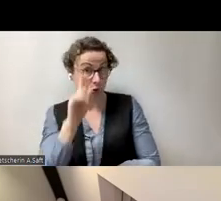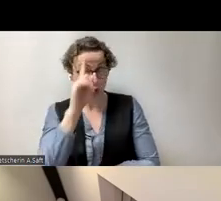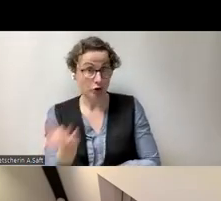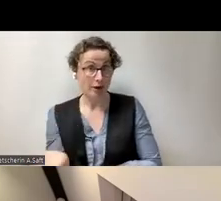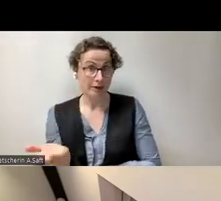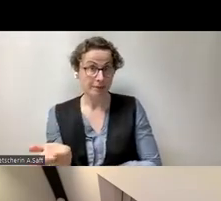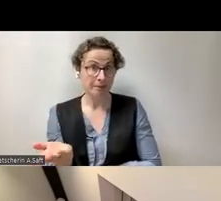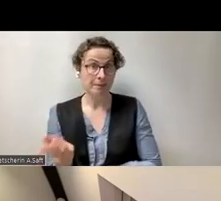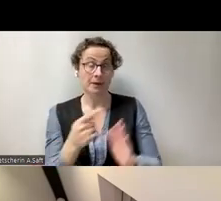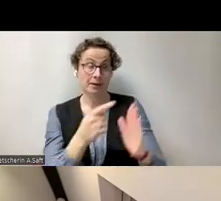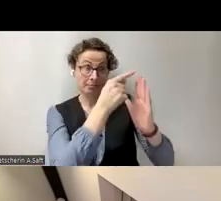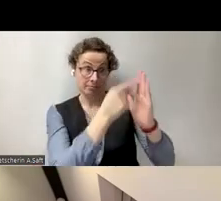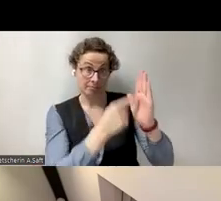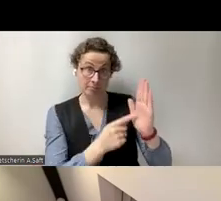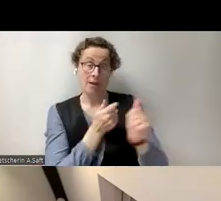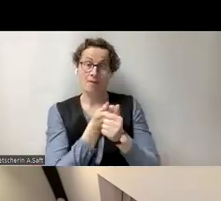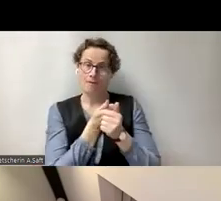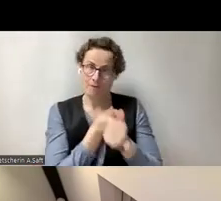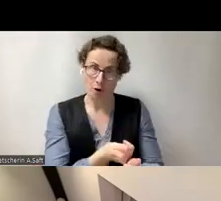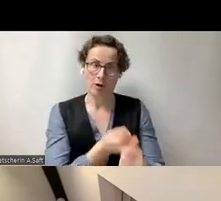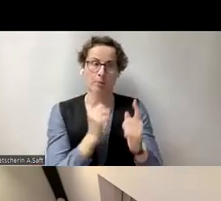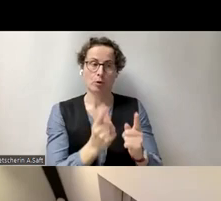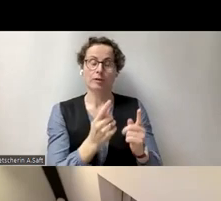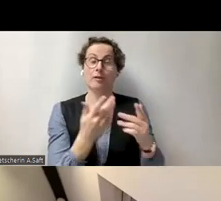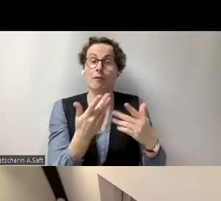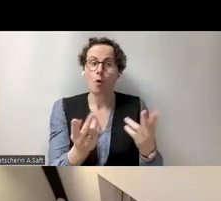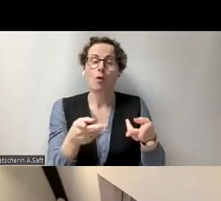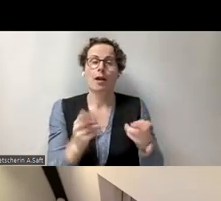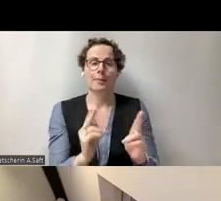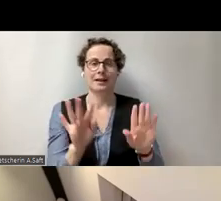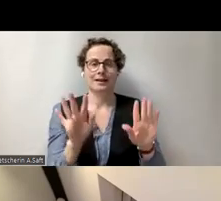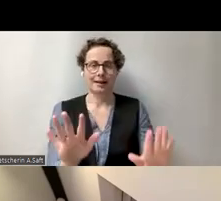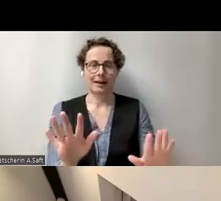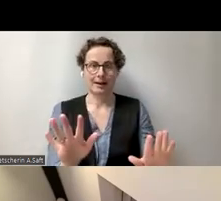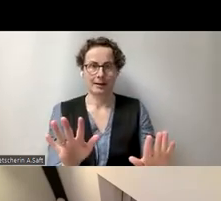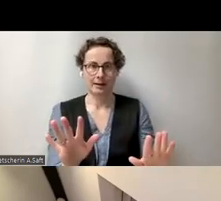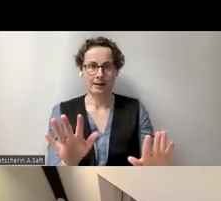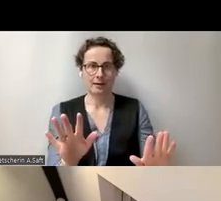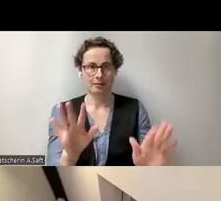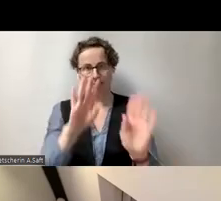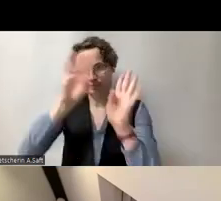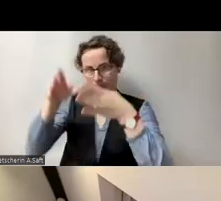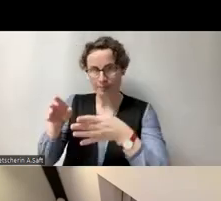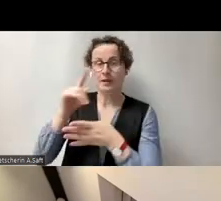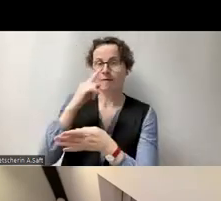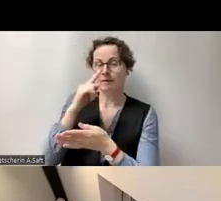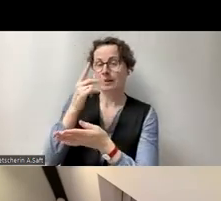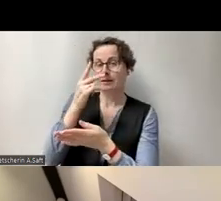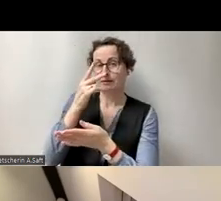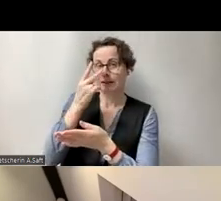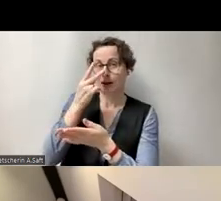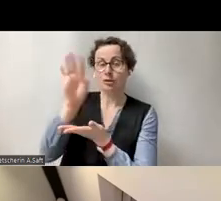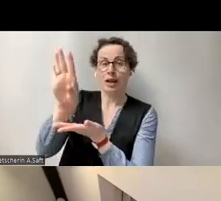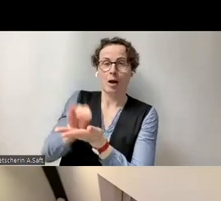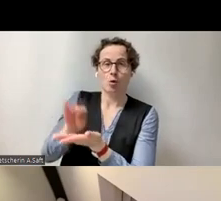uns an die Kriterien halten, die dort in Kapitel 10 für herunterladbare Dokumente angegeben sind. Und